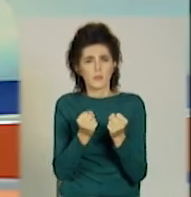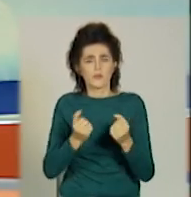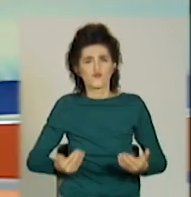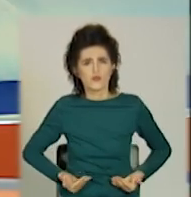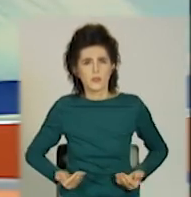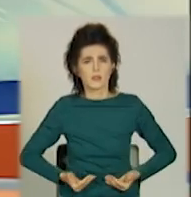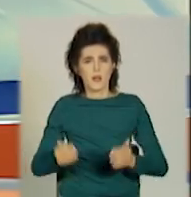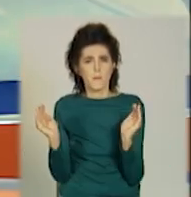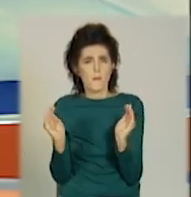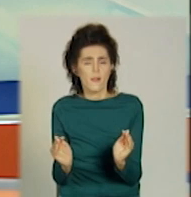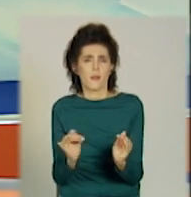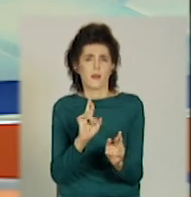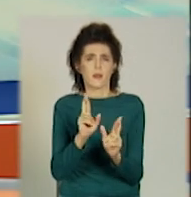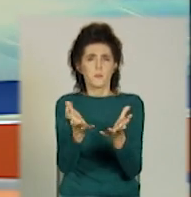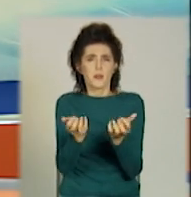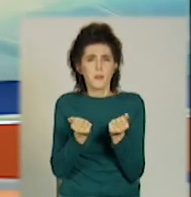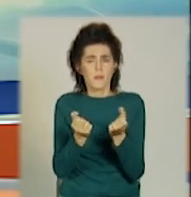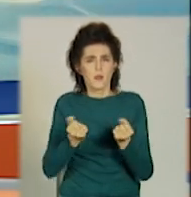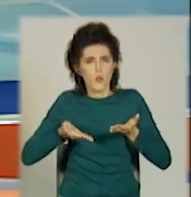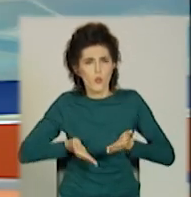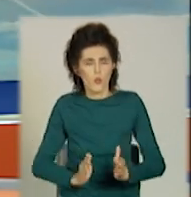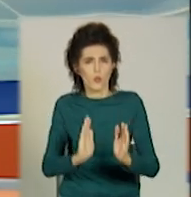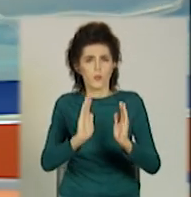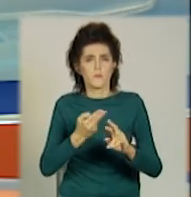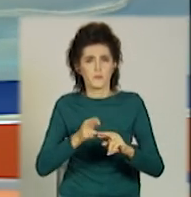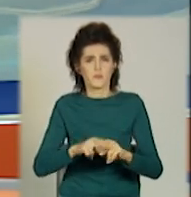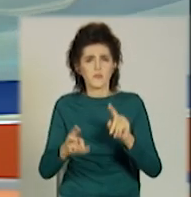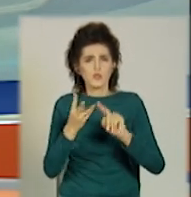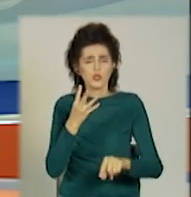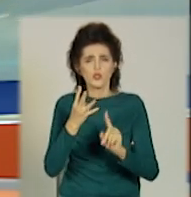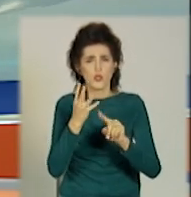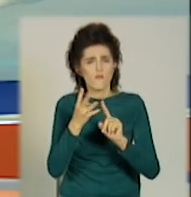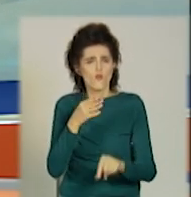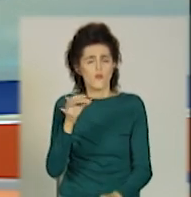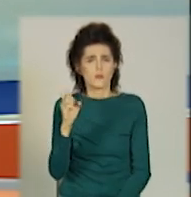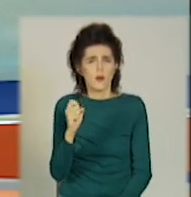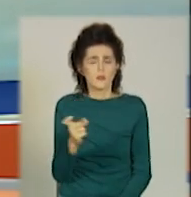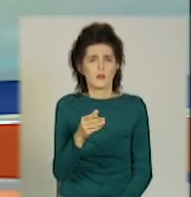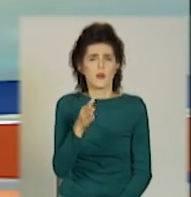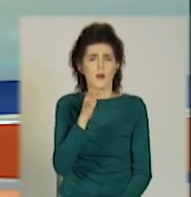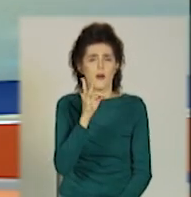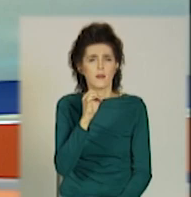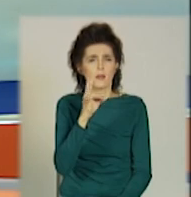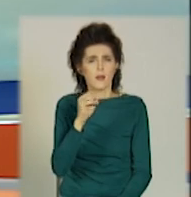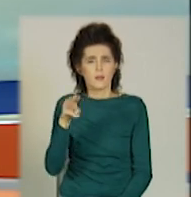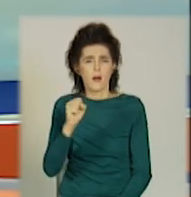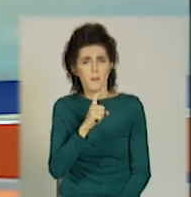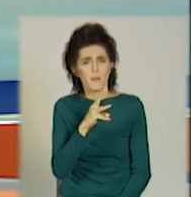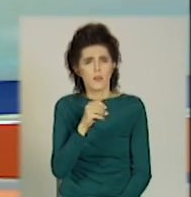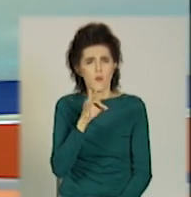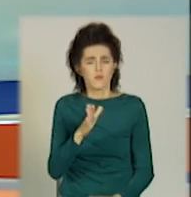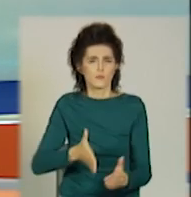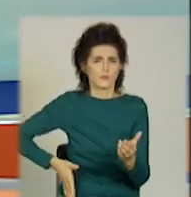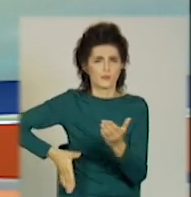малюків і навіть приймати пологи. У четверте фонд Ріната Ахметова передав медикам України партію машин швидкої